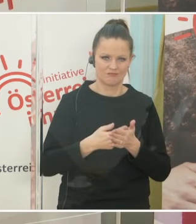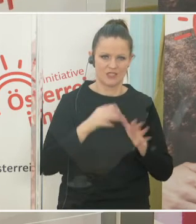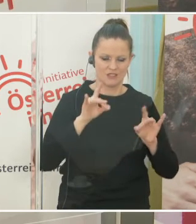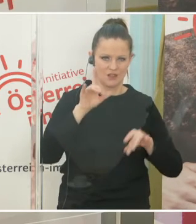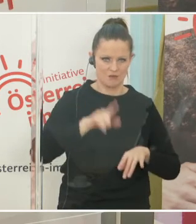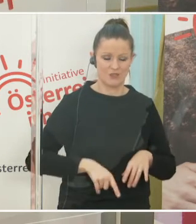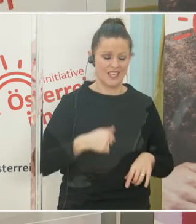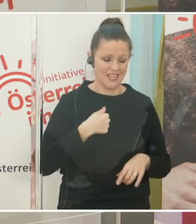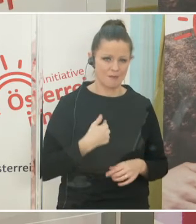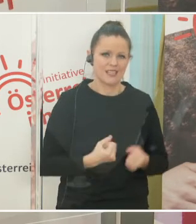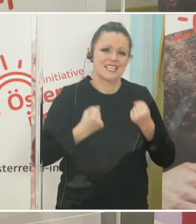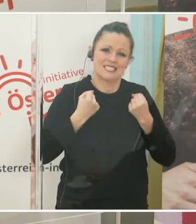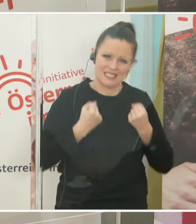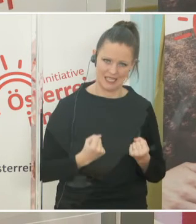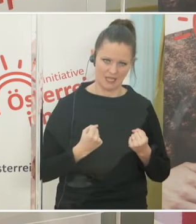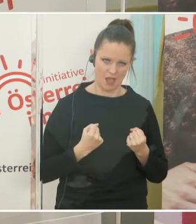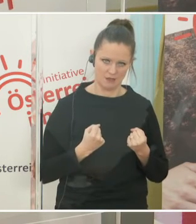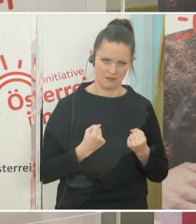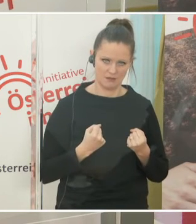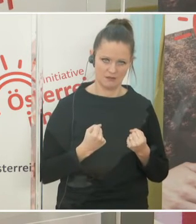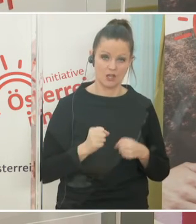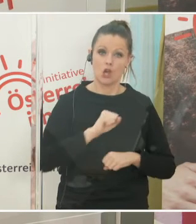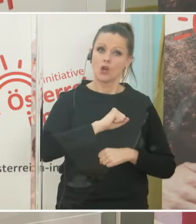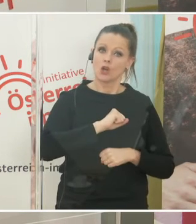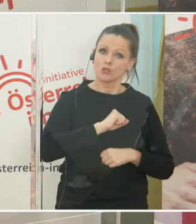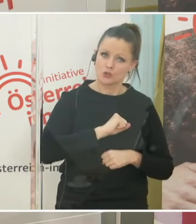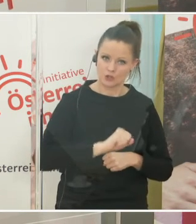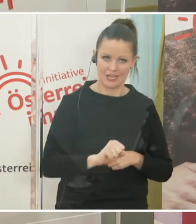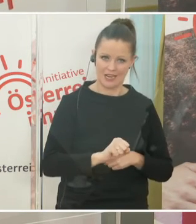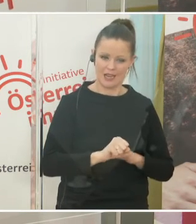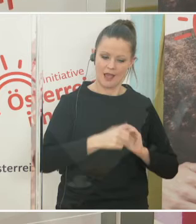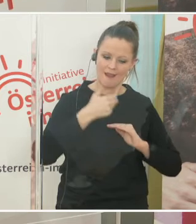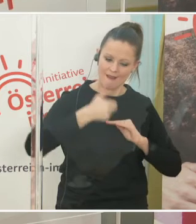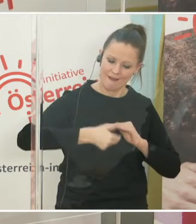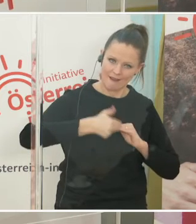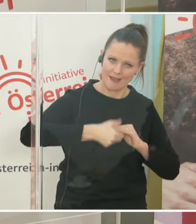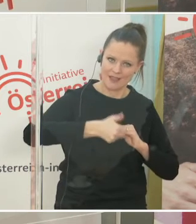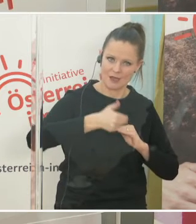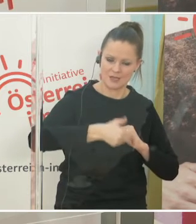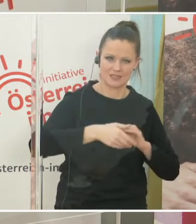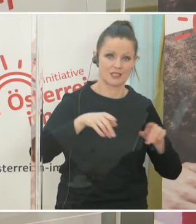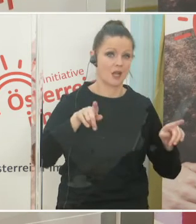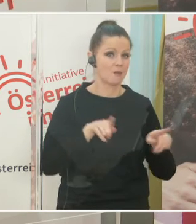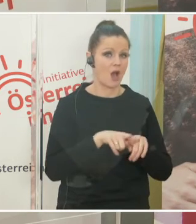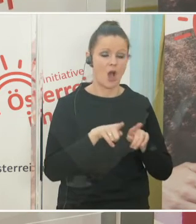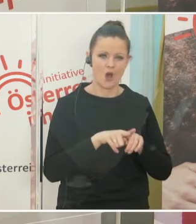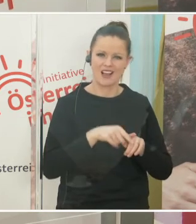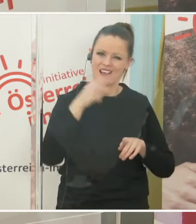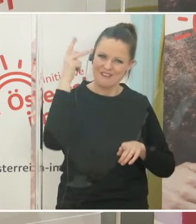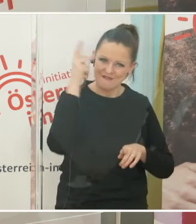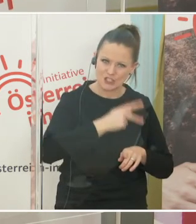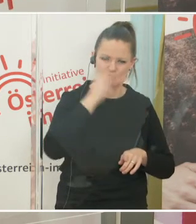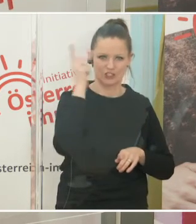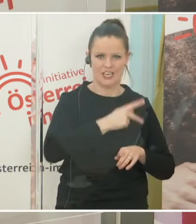glaube wirklich fest daran, dass eine rasche, eine regelmäßige, aber vor allen Dingen eine verständliche